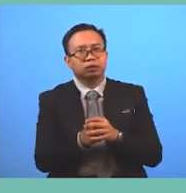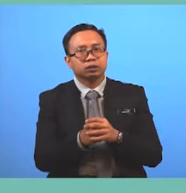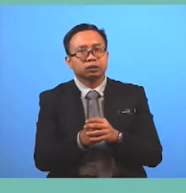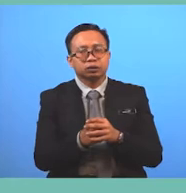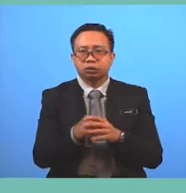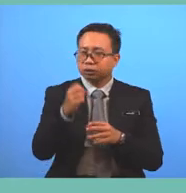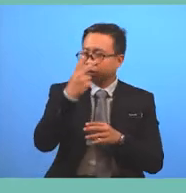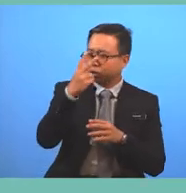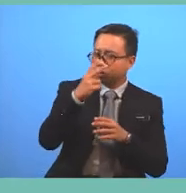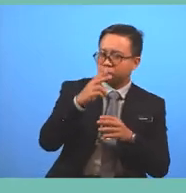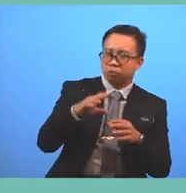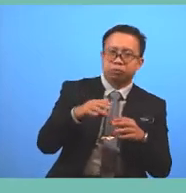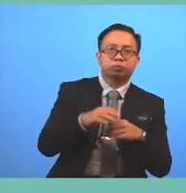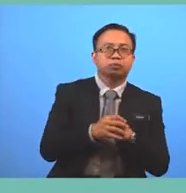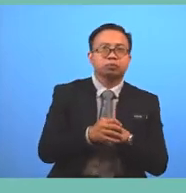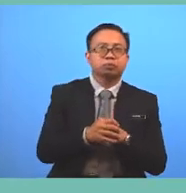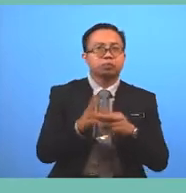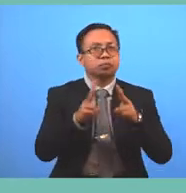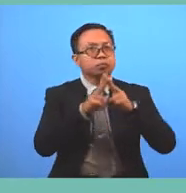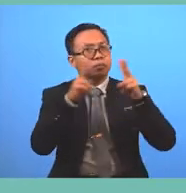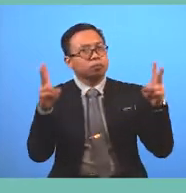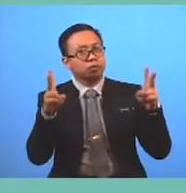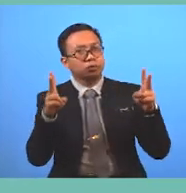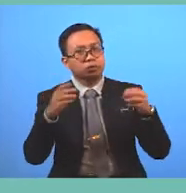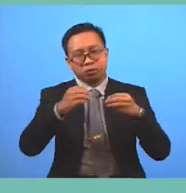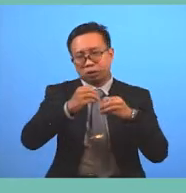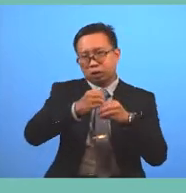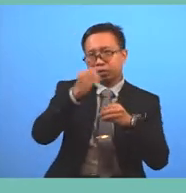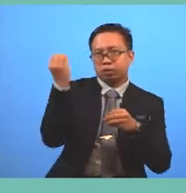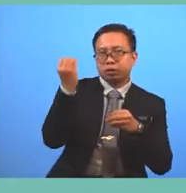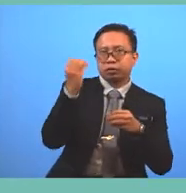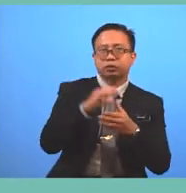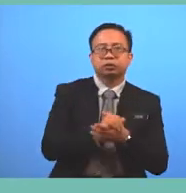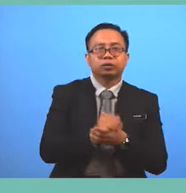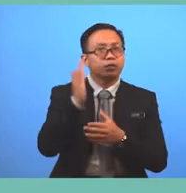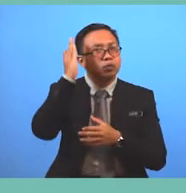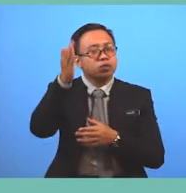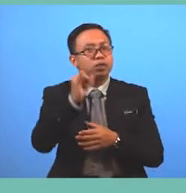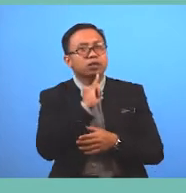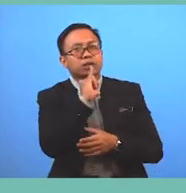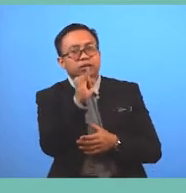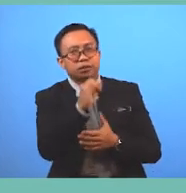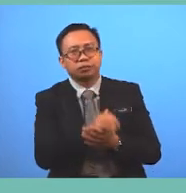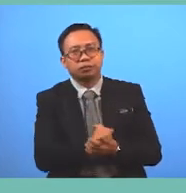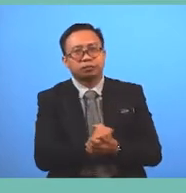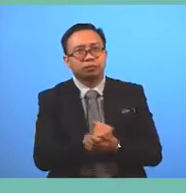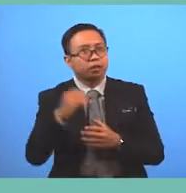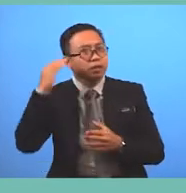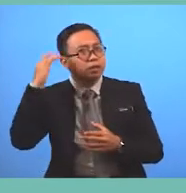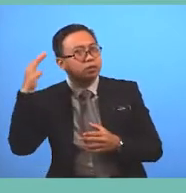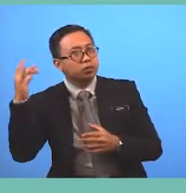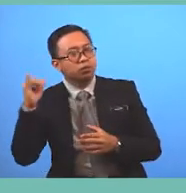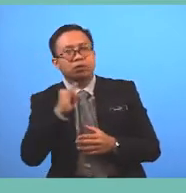violent scenes The most outstanding future Is The